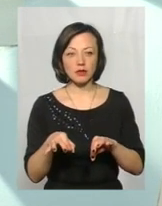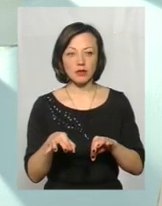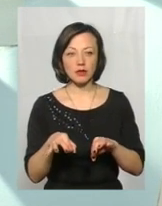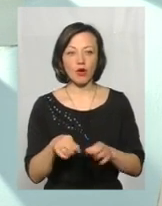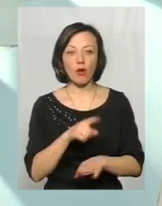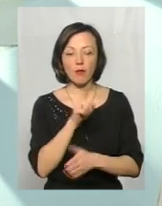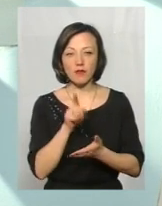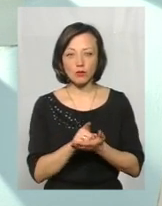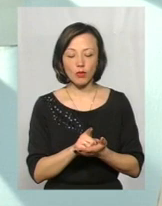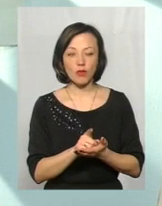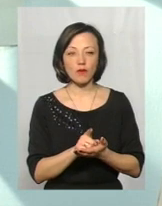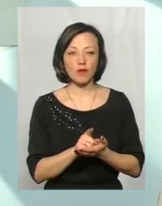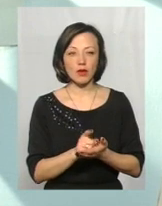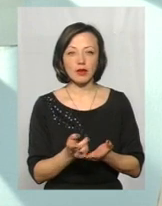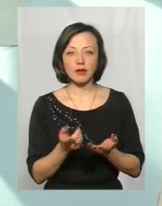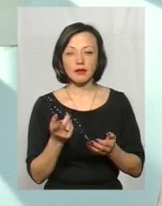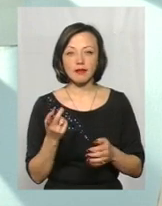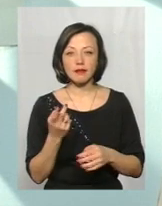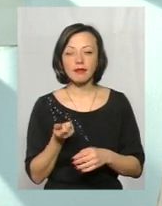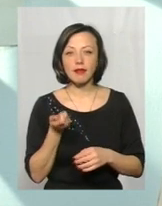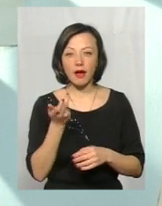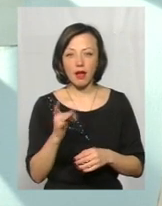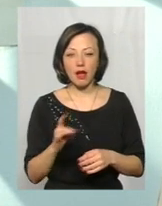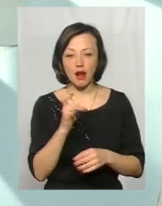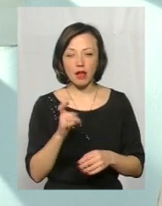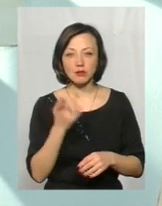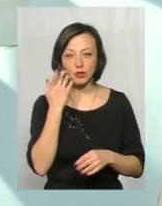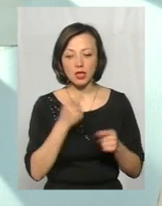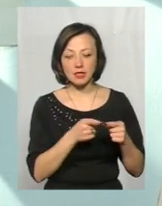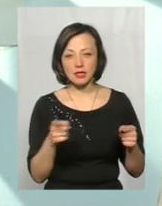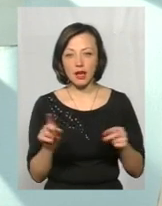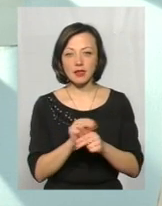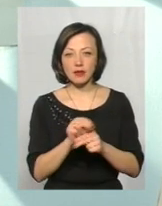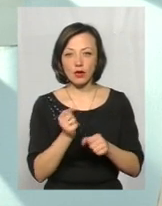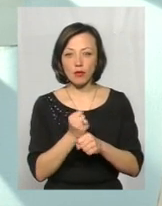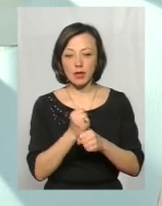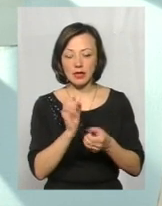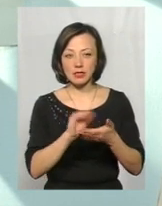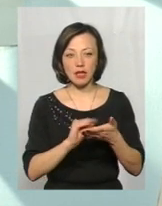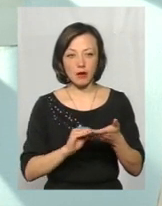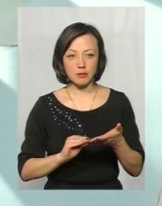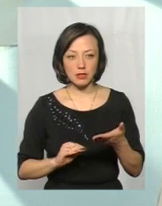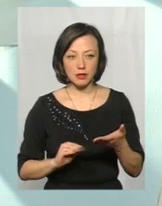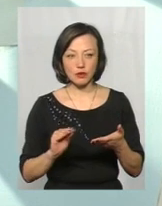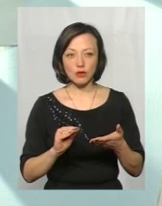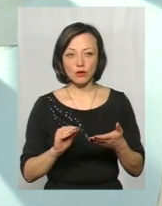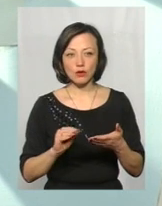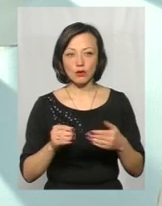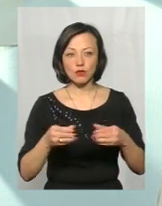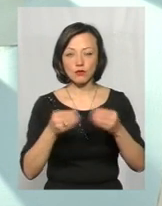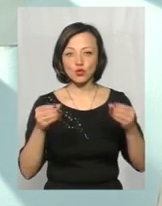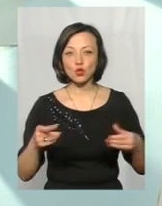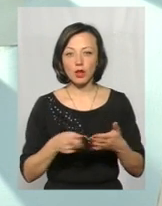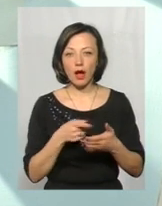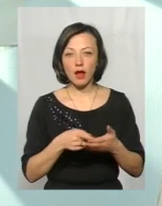обов'язково має бути декілька разів під час реставрації і робити відповідні записи в журналі «Авторського